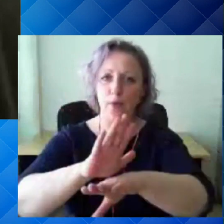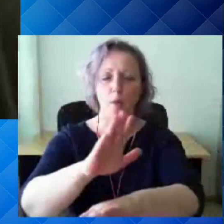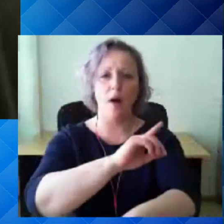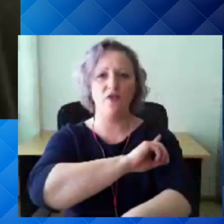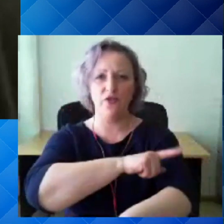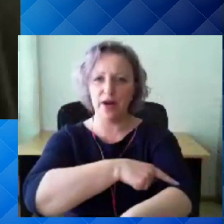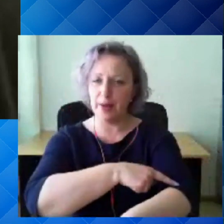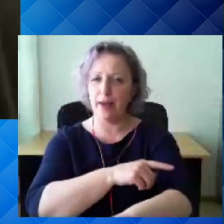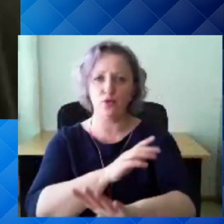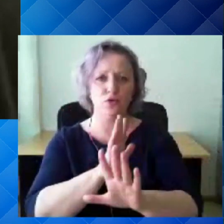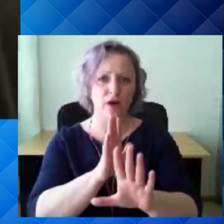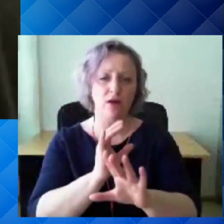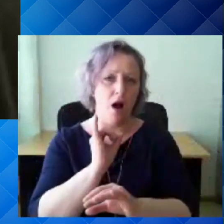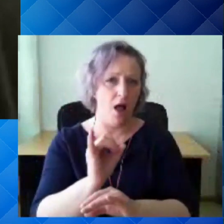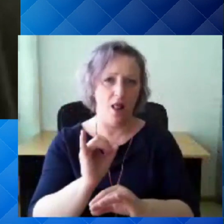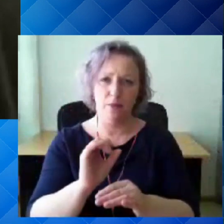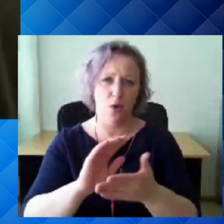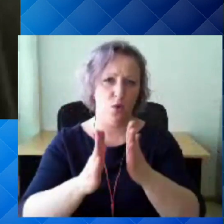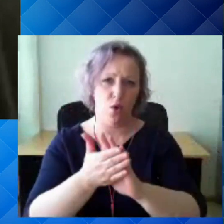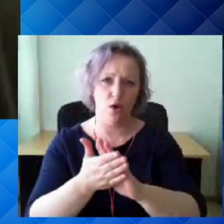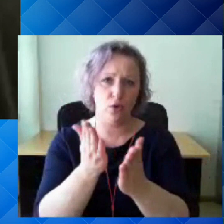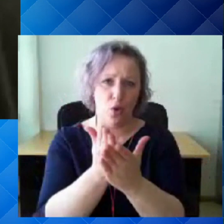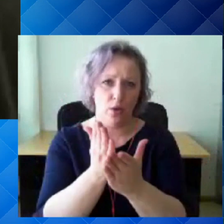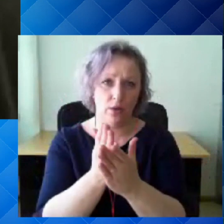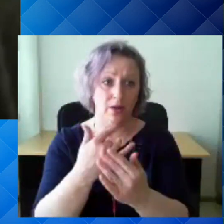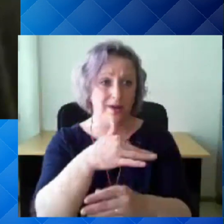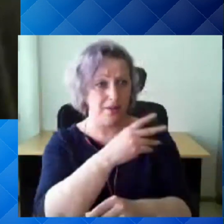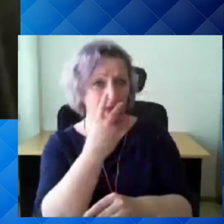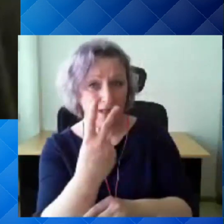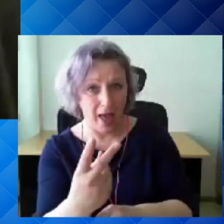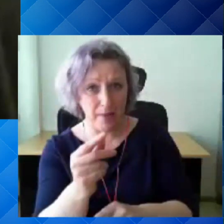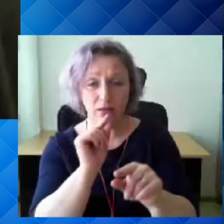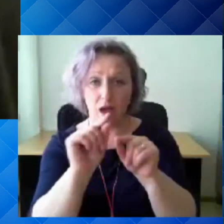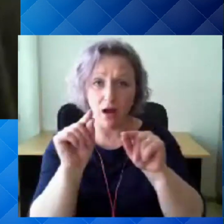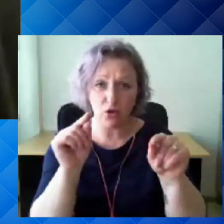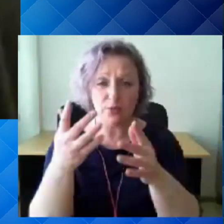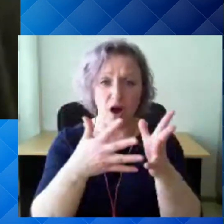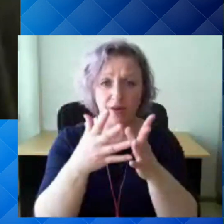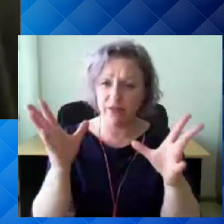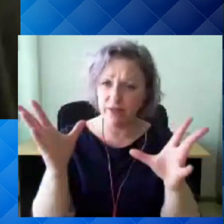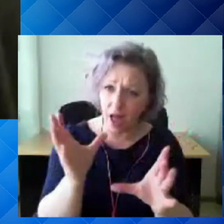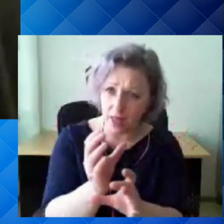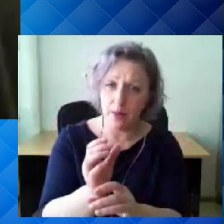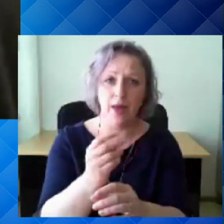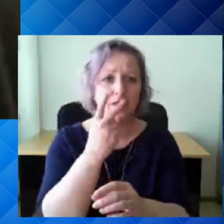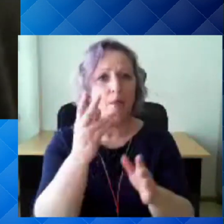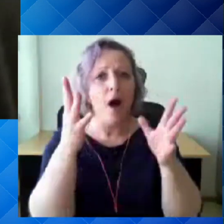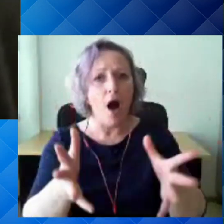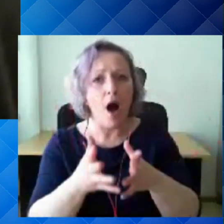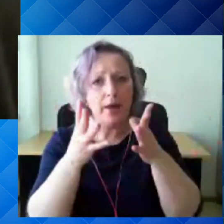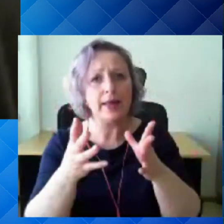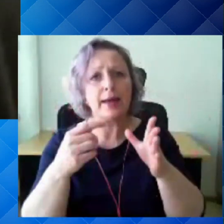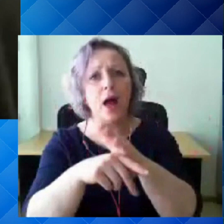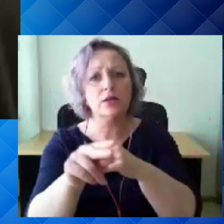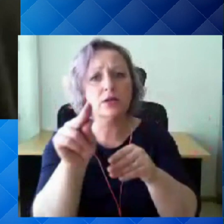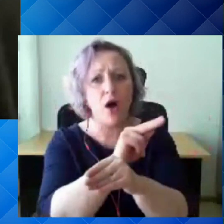halvas olukorras, me näeme, et küll nakatumine tuleb alla, me näeme ka, et haiglaravi vajavate patsienti